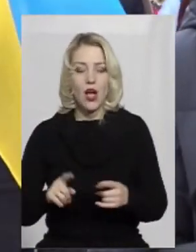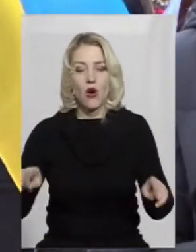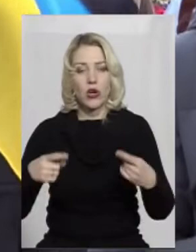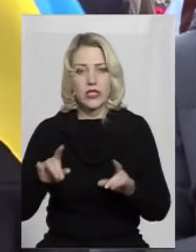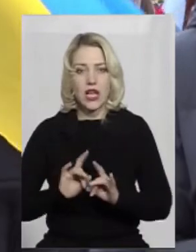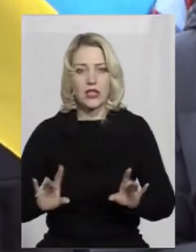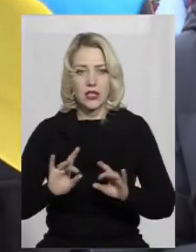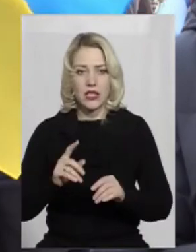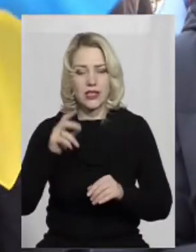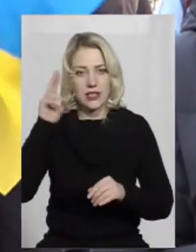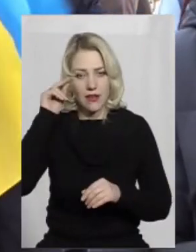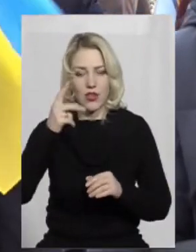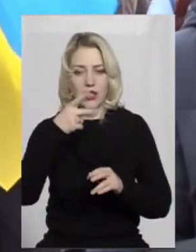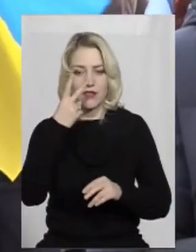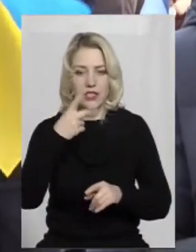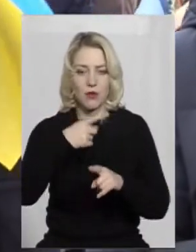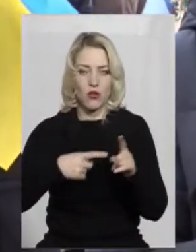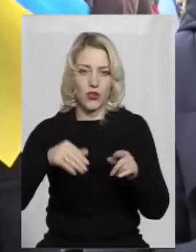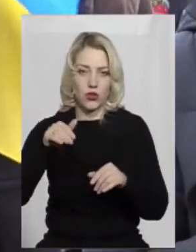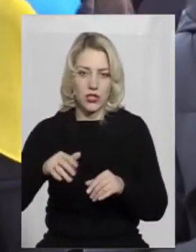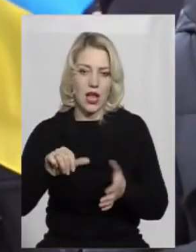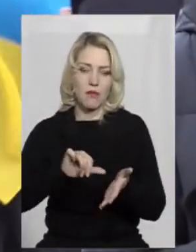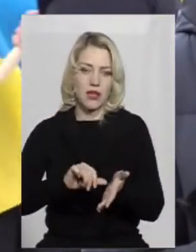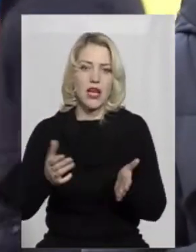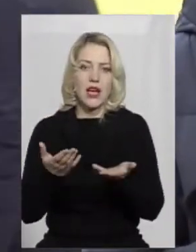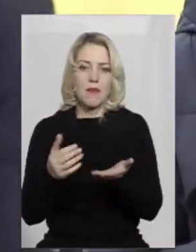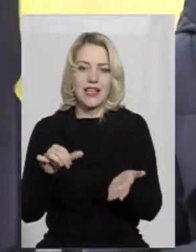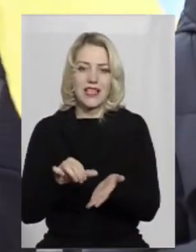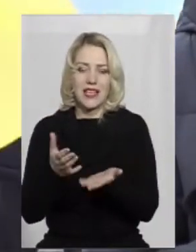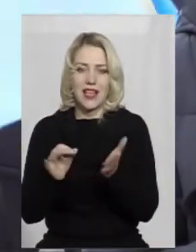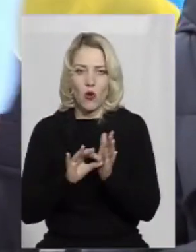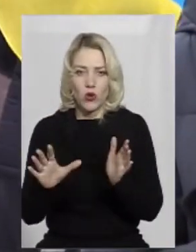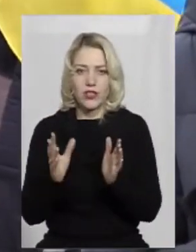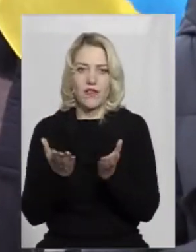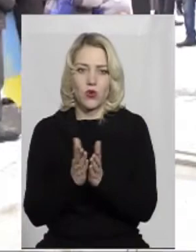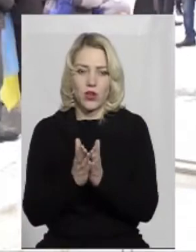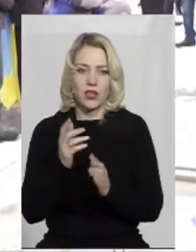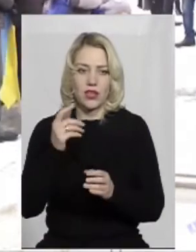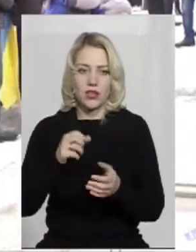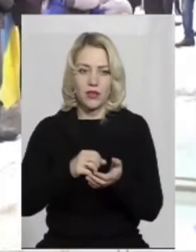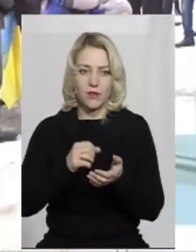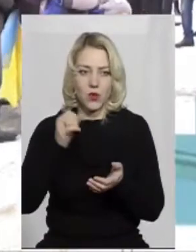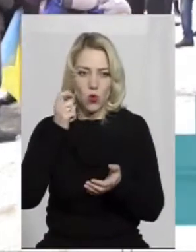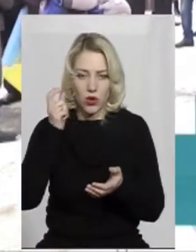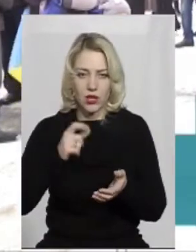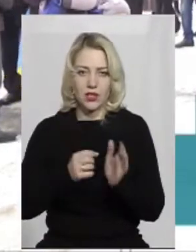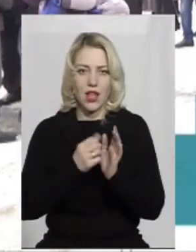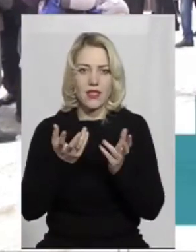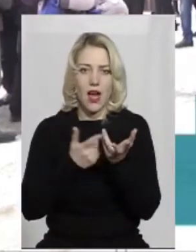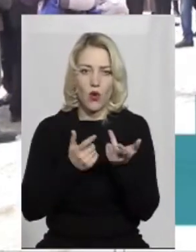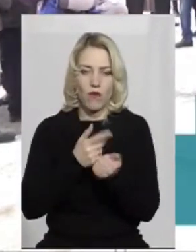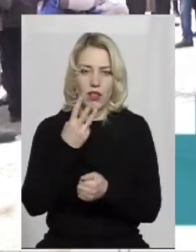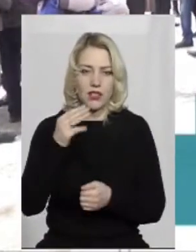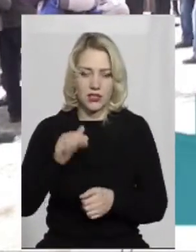заявляли цифру у 2,5 тисячі, та представники Книги рекордів України нарахували понад 3 тисячі. Рекорд сьогодні встановлений,